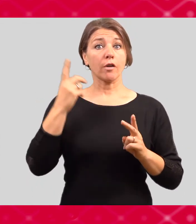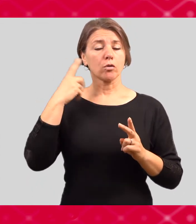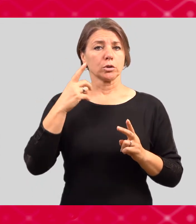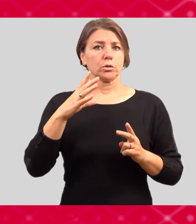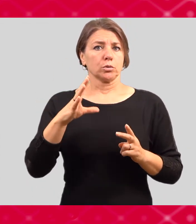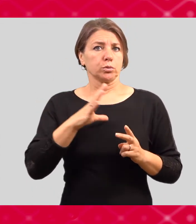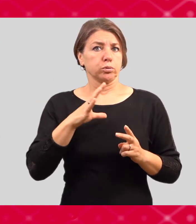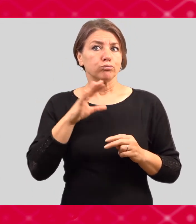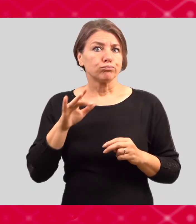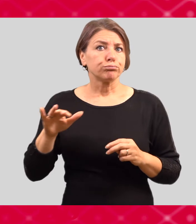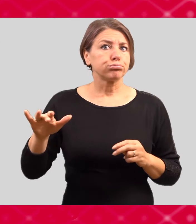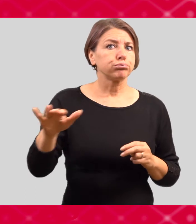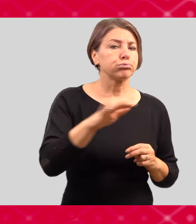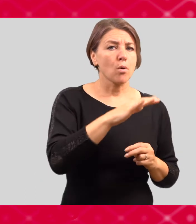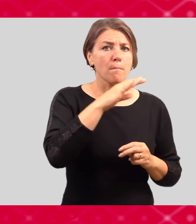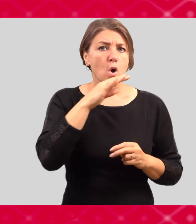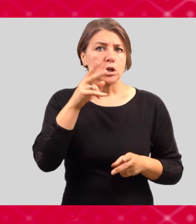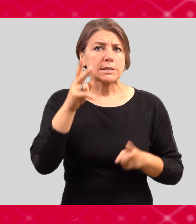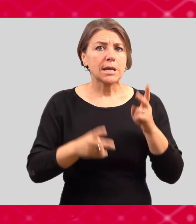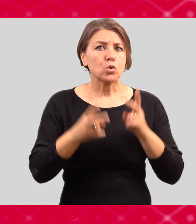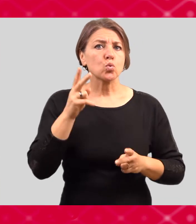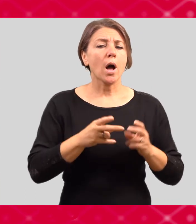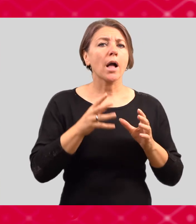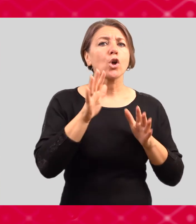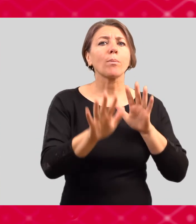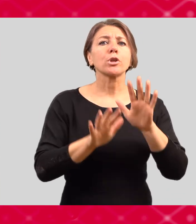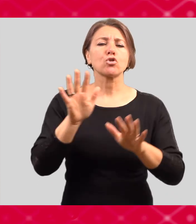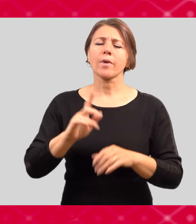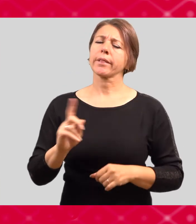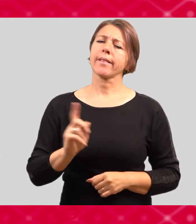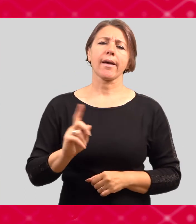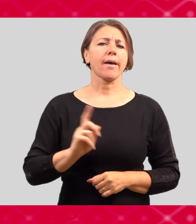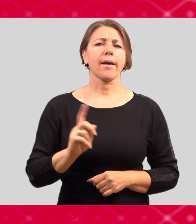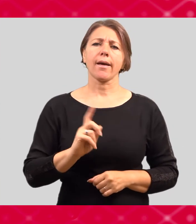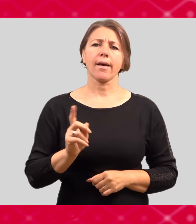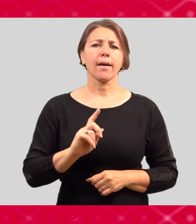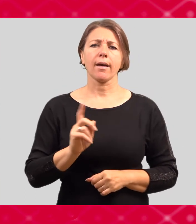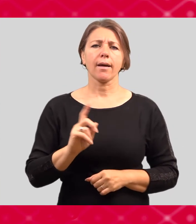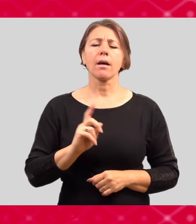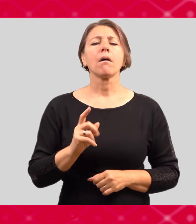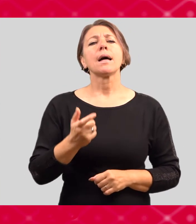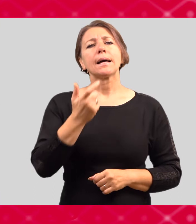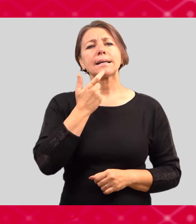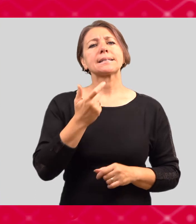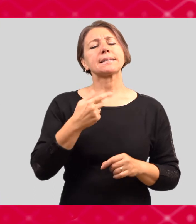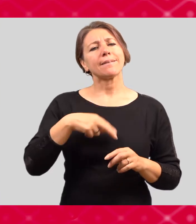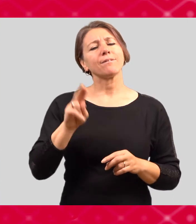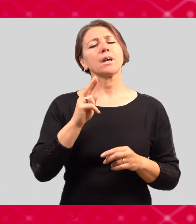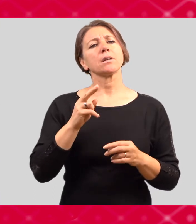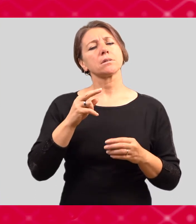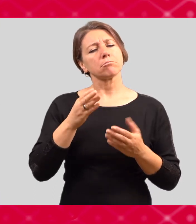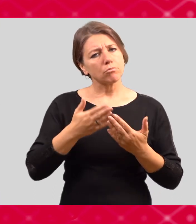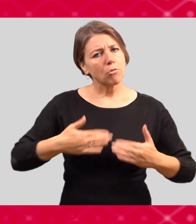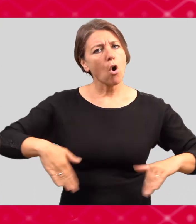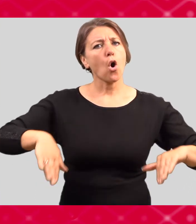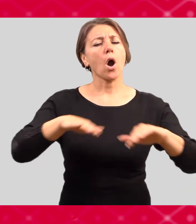univerzitě pohybují. Ať už se jedná o studenty a studentky, vyučující nebo návštěvníky, tak proto